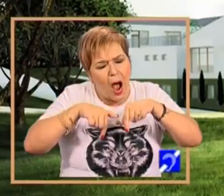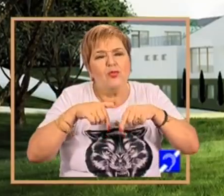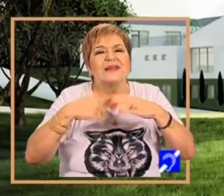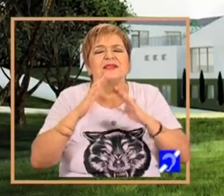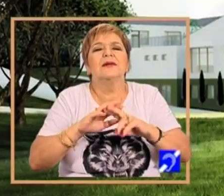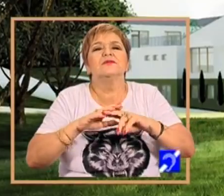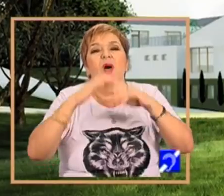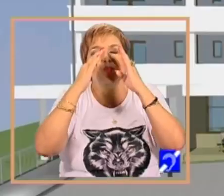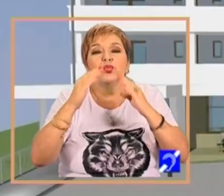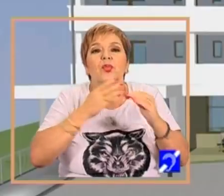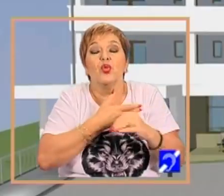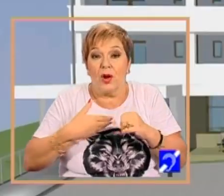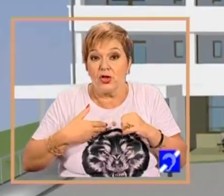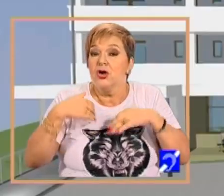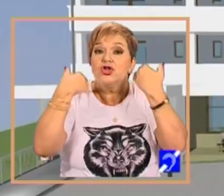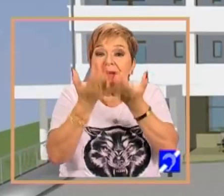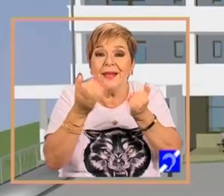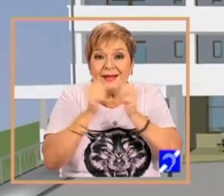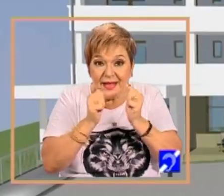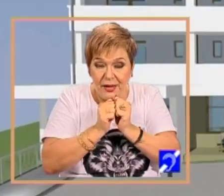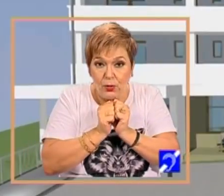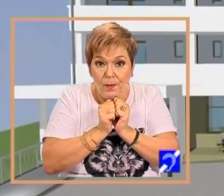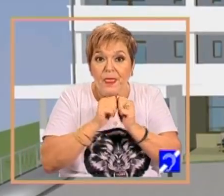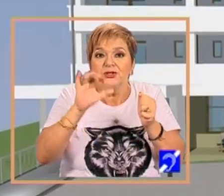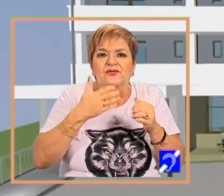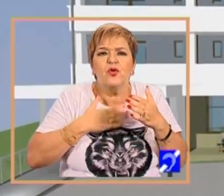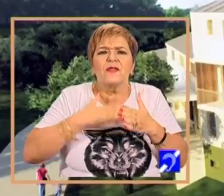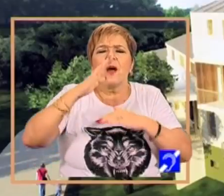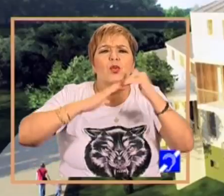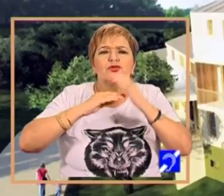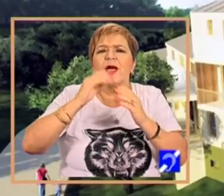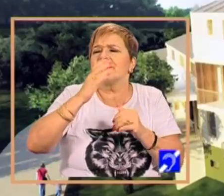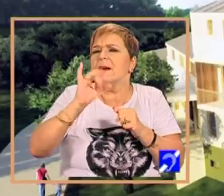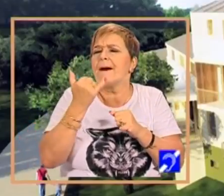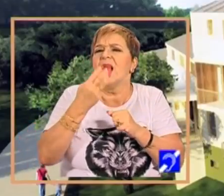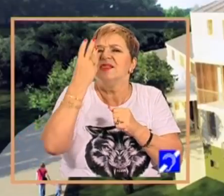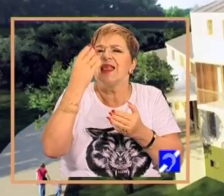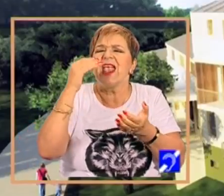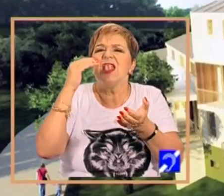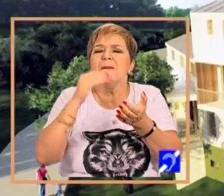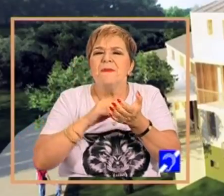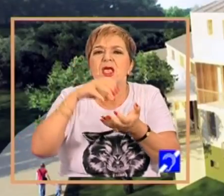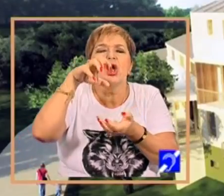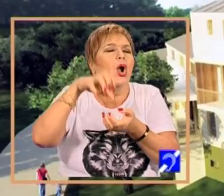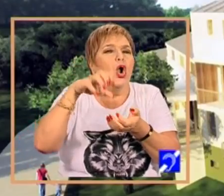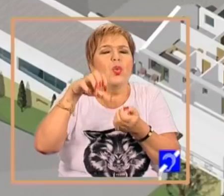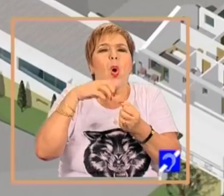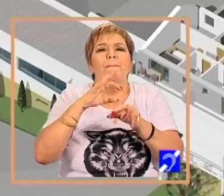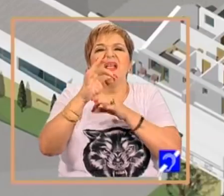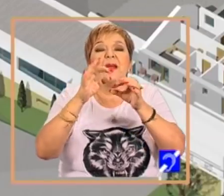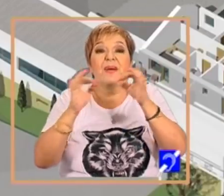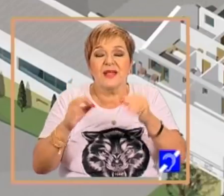unde construim o clădire care, în final, va avea undeva la 3.000 de metri pătrați de terapie, cazare și tot ce presupune asta.